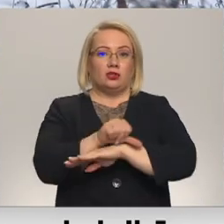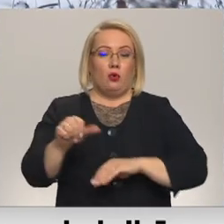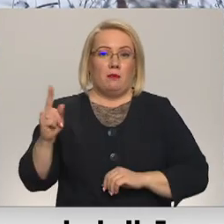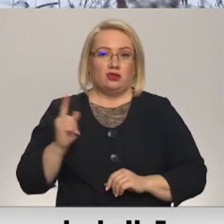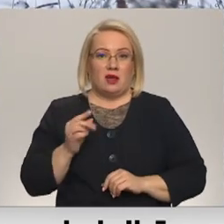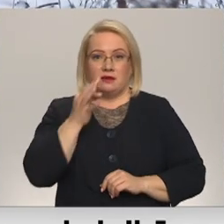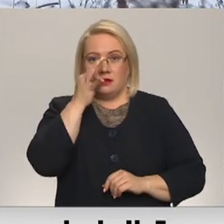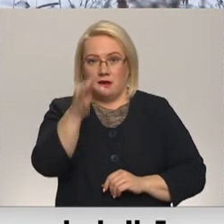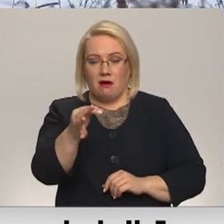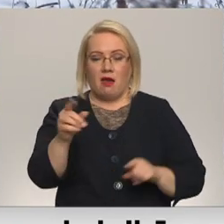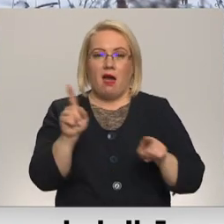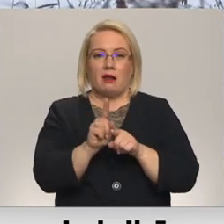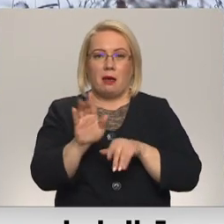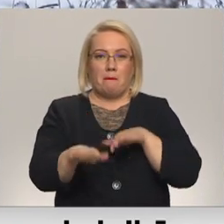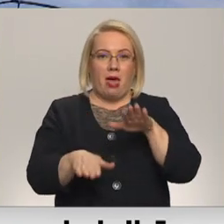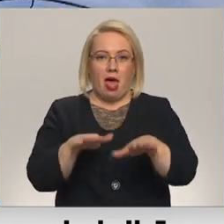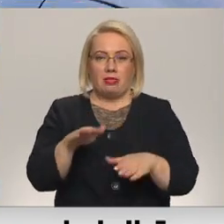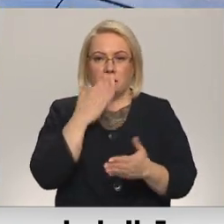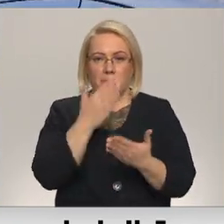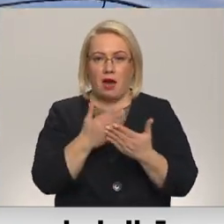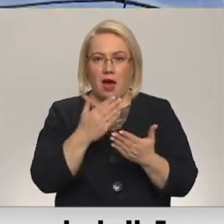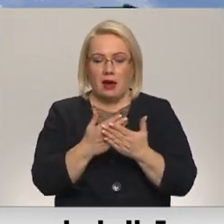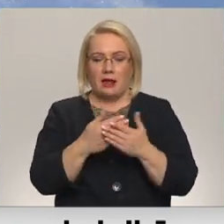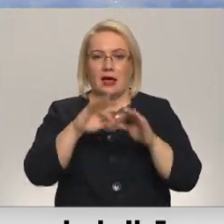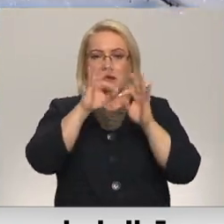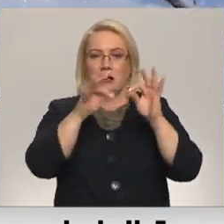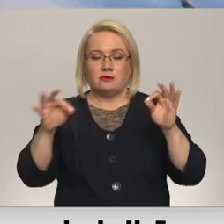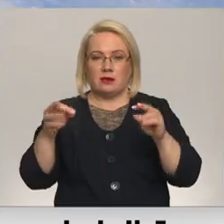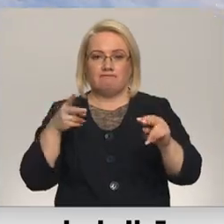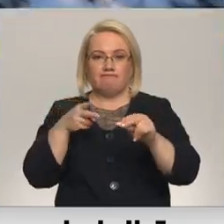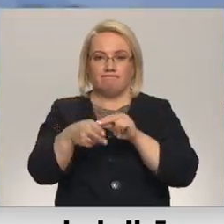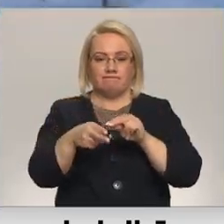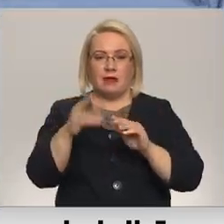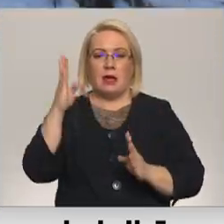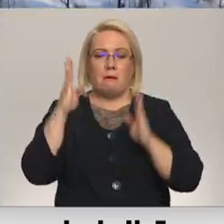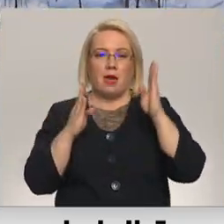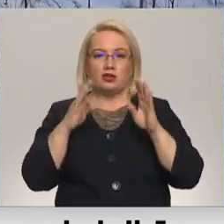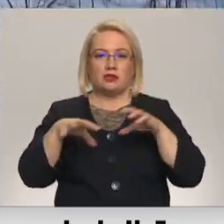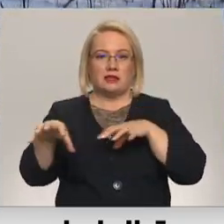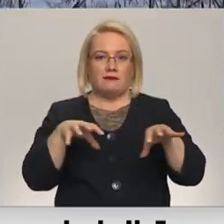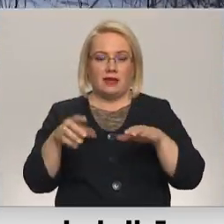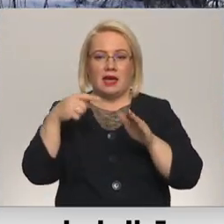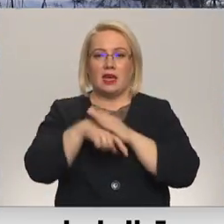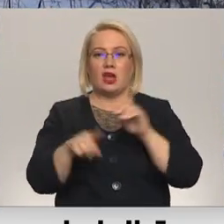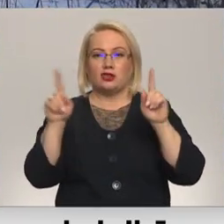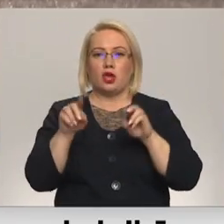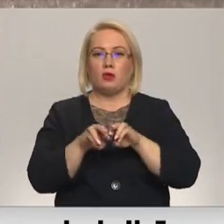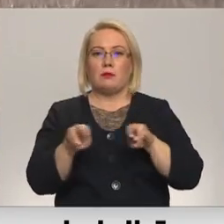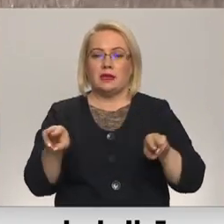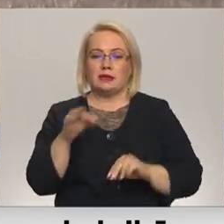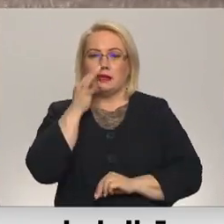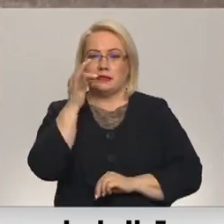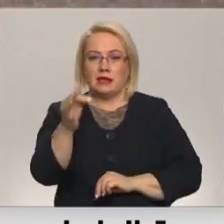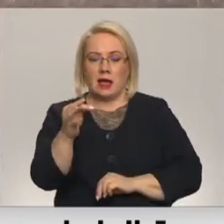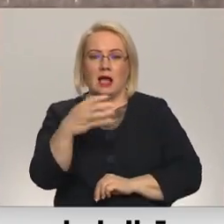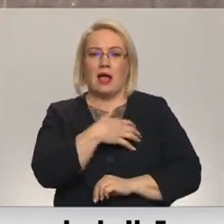skaidro un arī pēdas sniegā liecina, ka dzeloņstiepli pārāvuši meža dzīvnieki. Iekšlietu ministrijā savukārt atgātina,